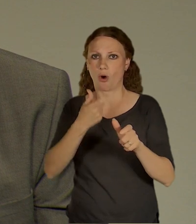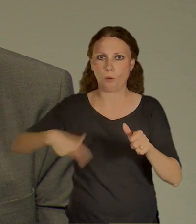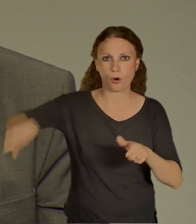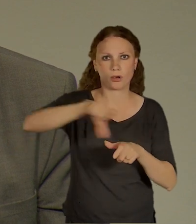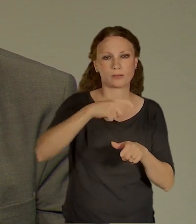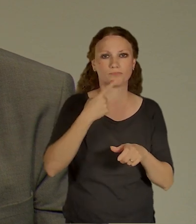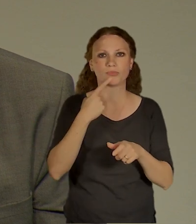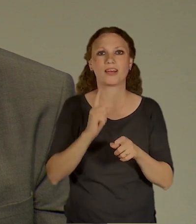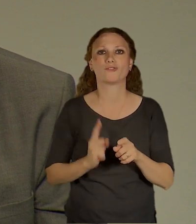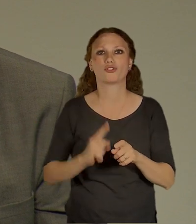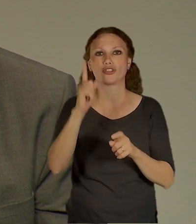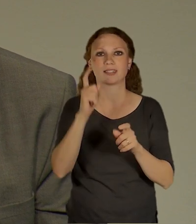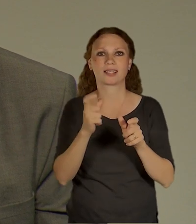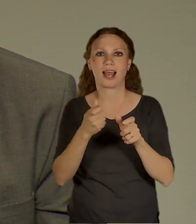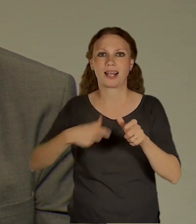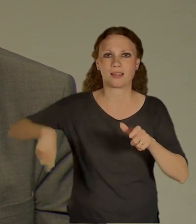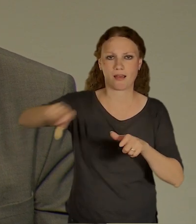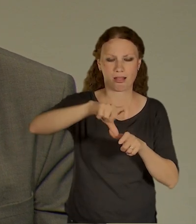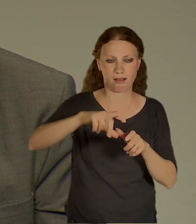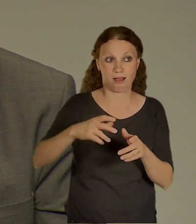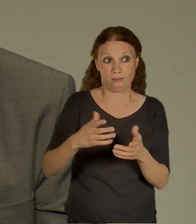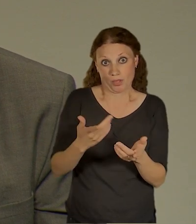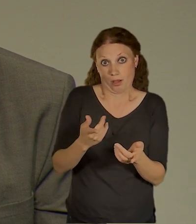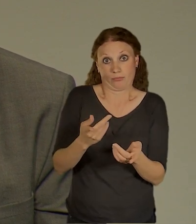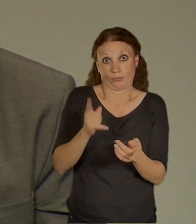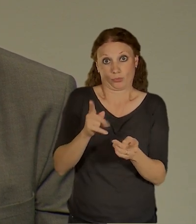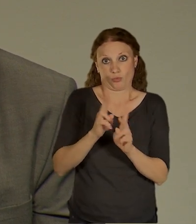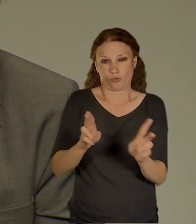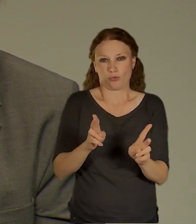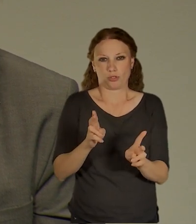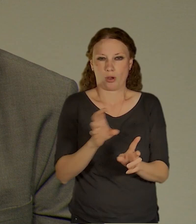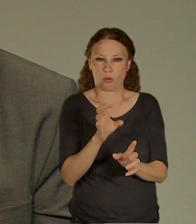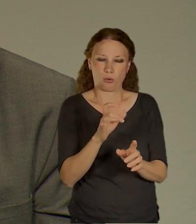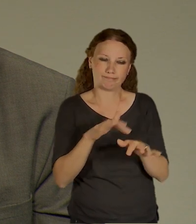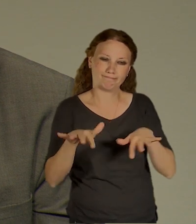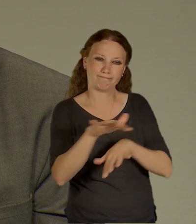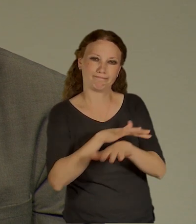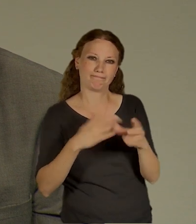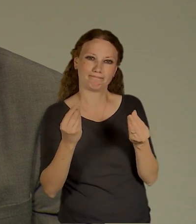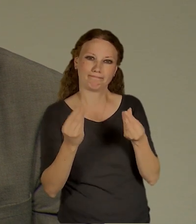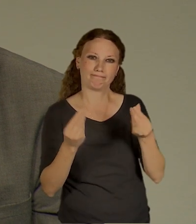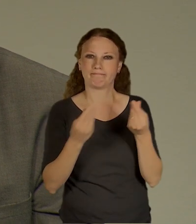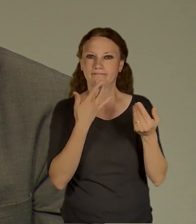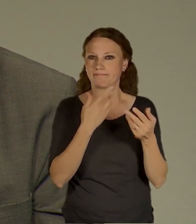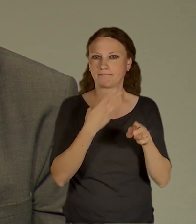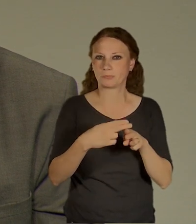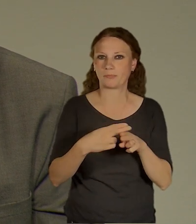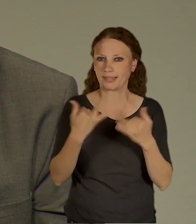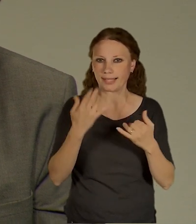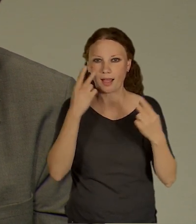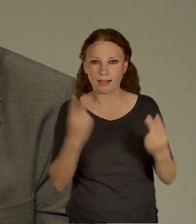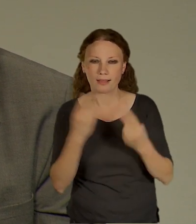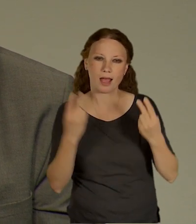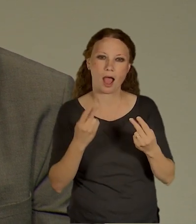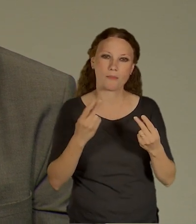radiály. Takže je určitě možný s tím nějakým způsobem pracovat a hledáme tu ideální formu, jak to vlastně udělat,